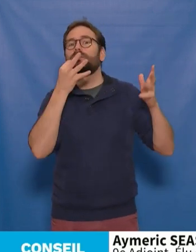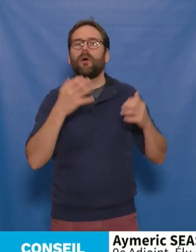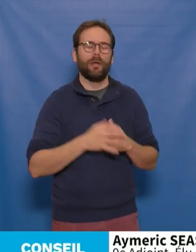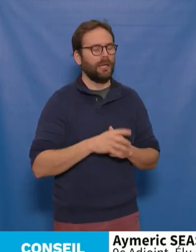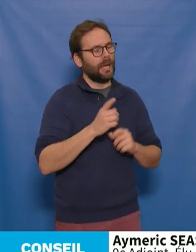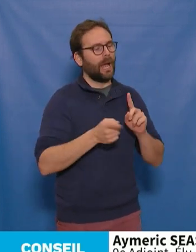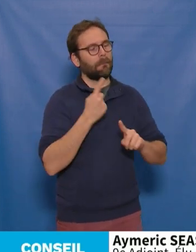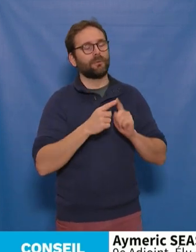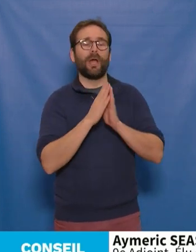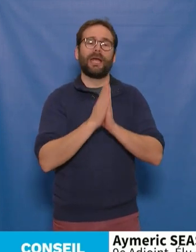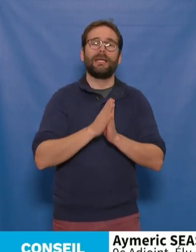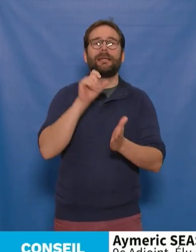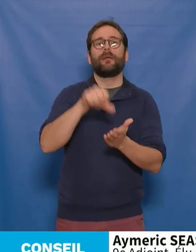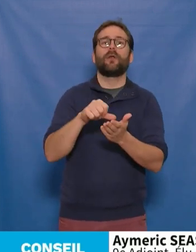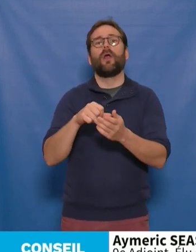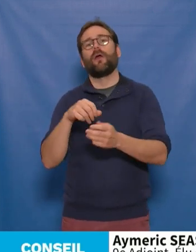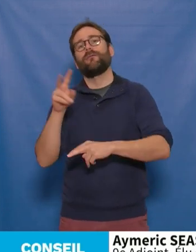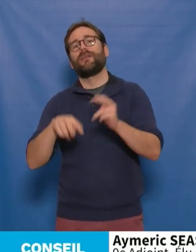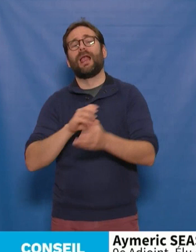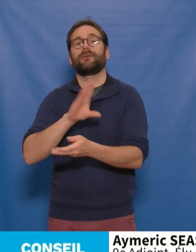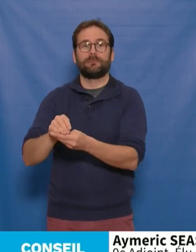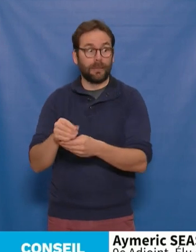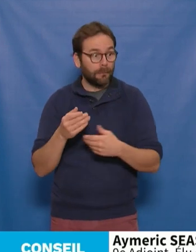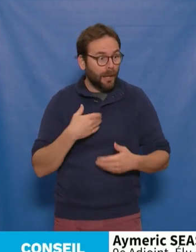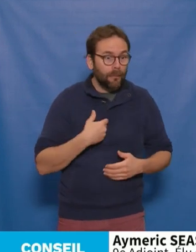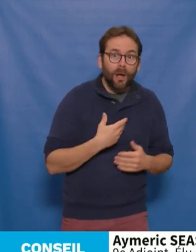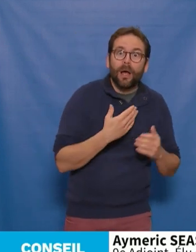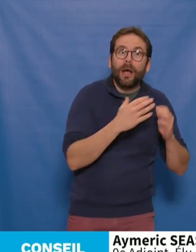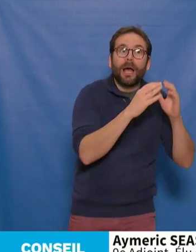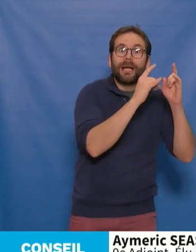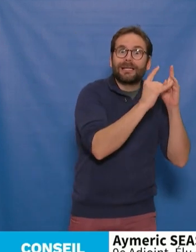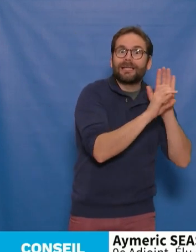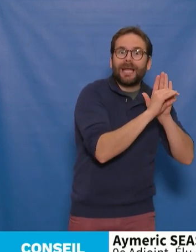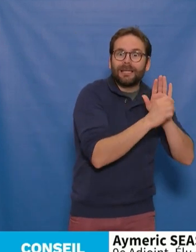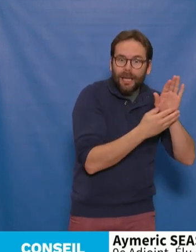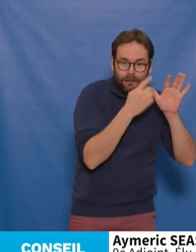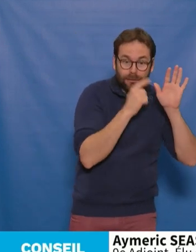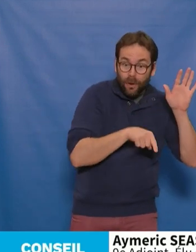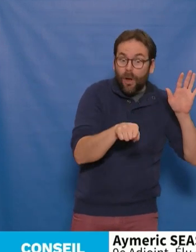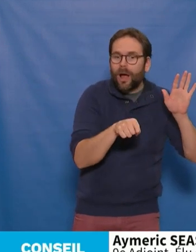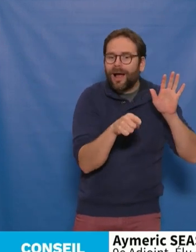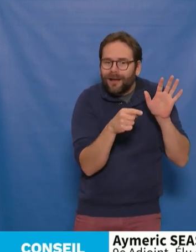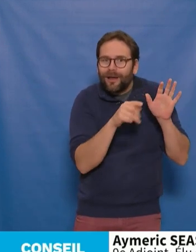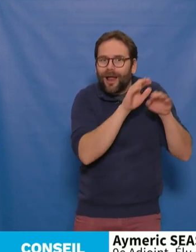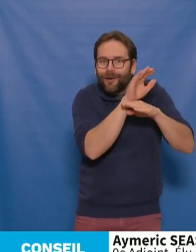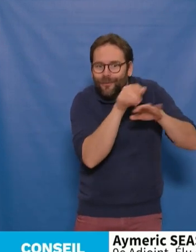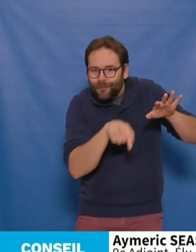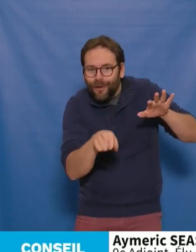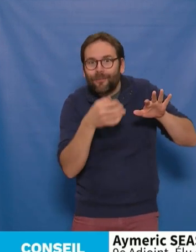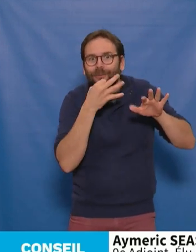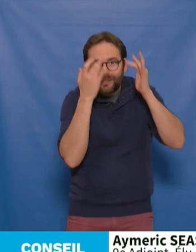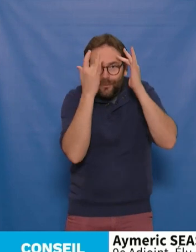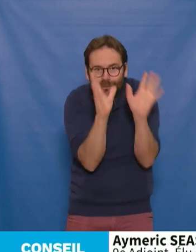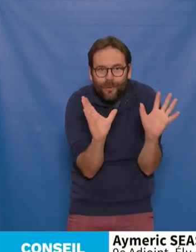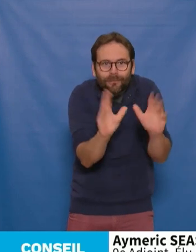garder la culture au cœur de la cité, ici, à l'ombre de la cathédrale, avec ce nouveau lieu qui accueillera l'activité